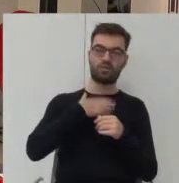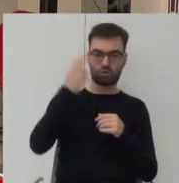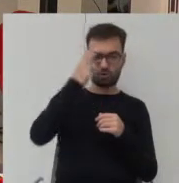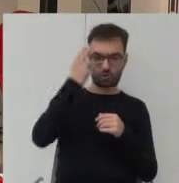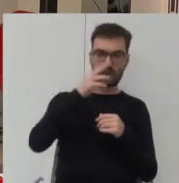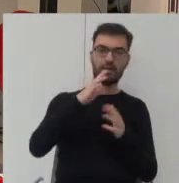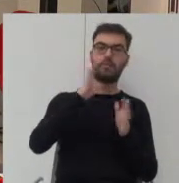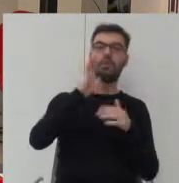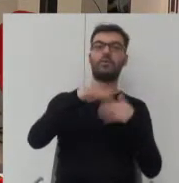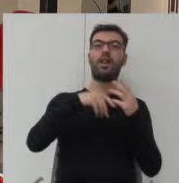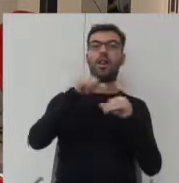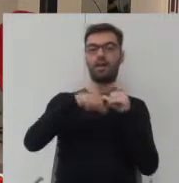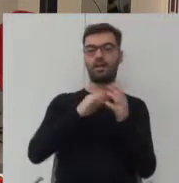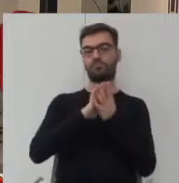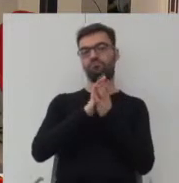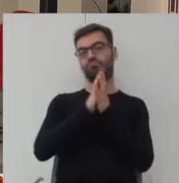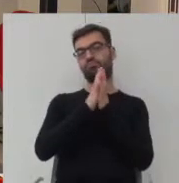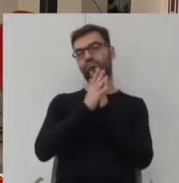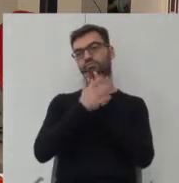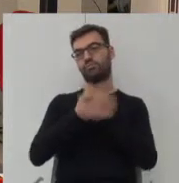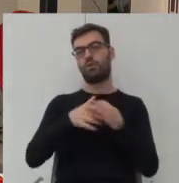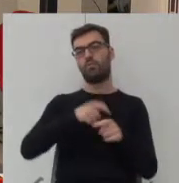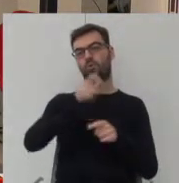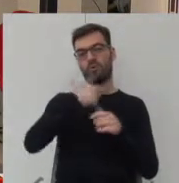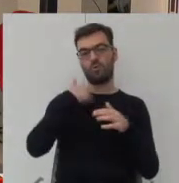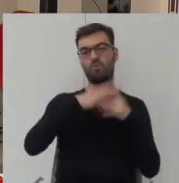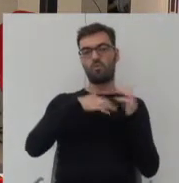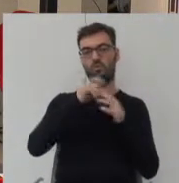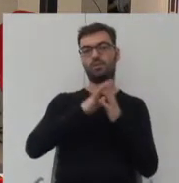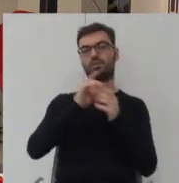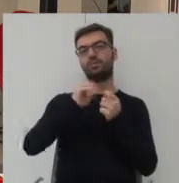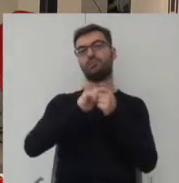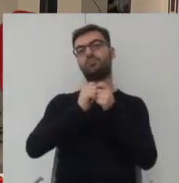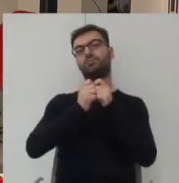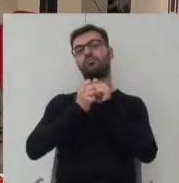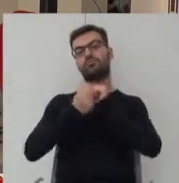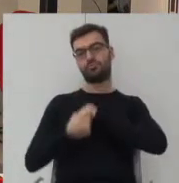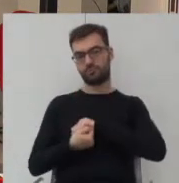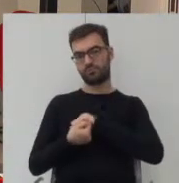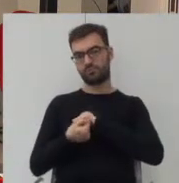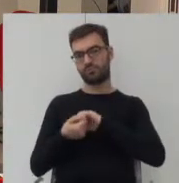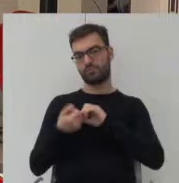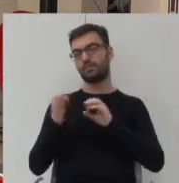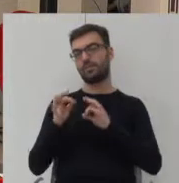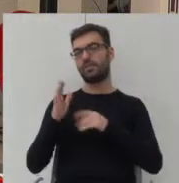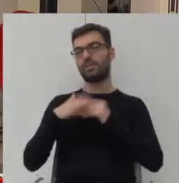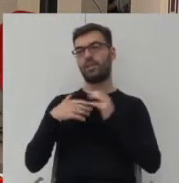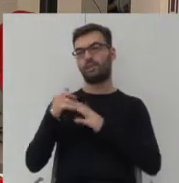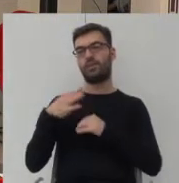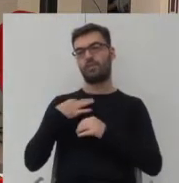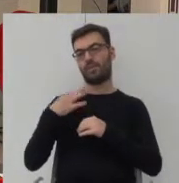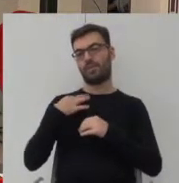przez te lata kiedy te budynki były budowane zmieniło się do preferencji takiej zabudowy prywatnej